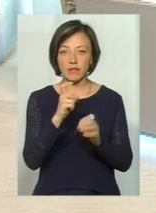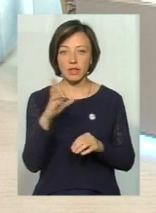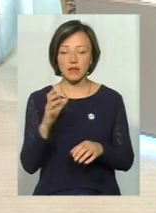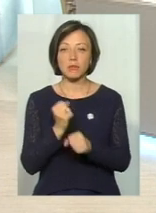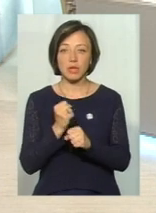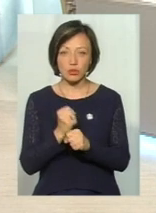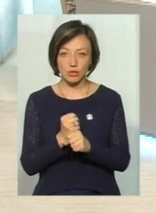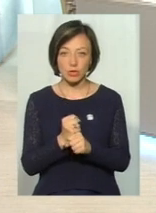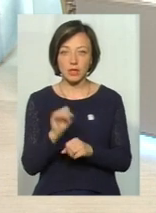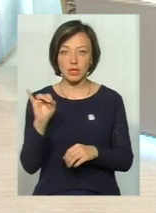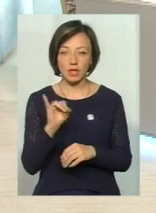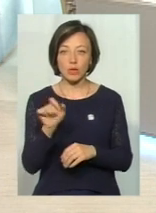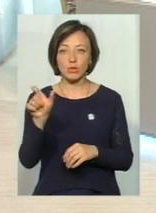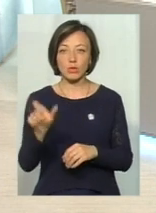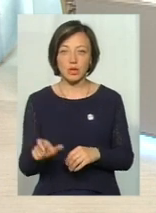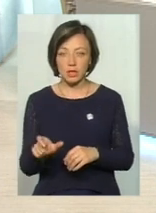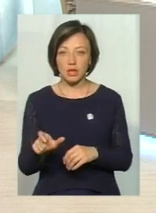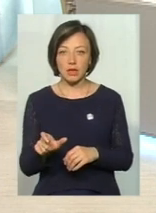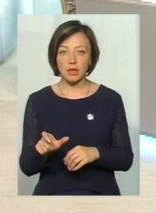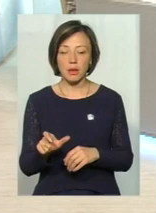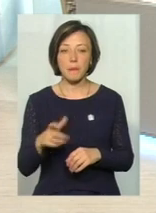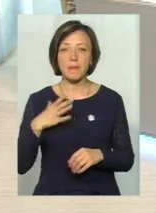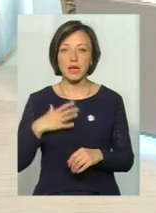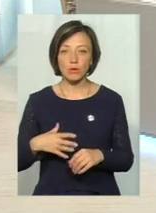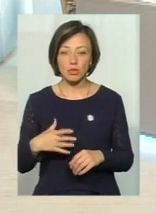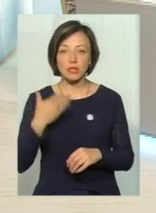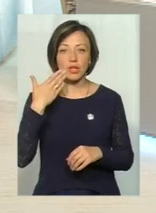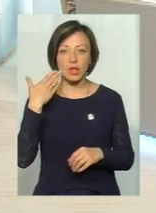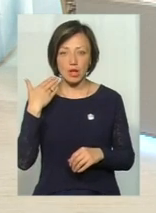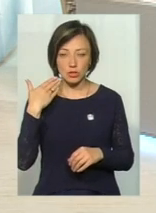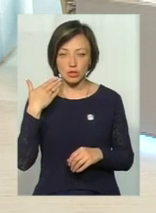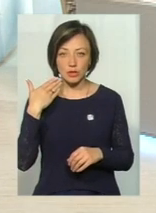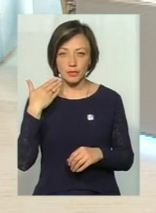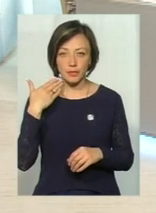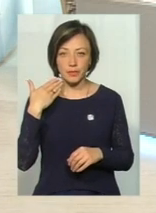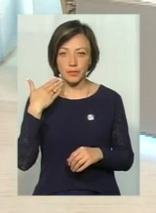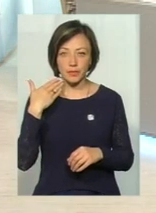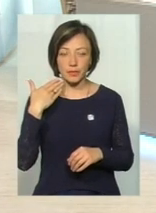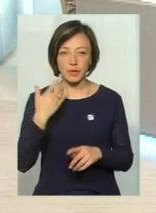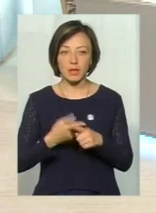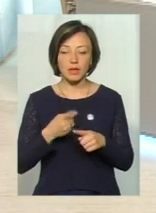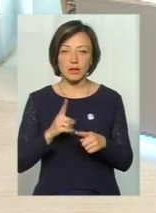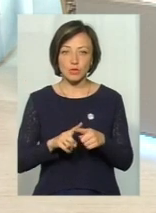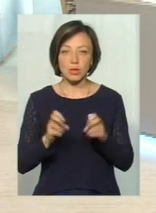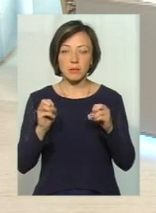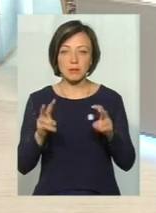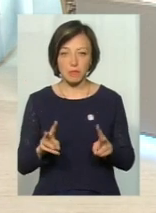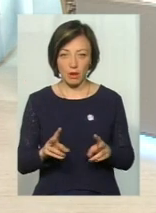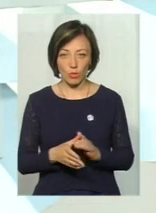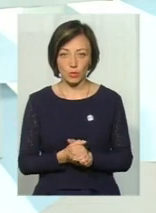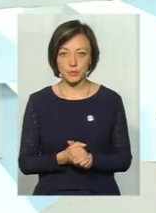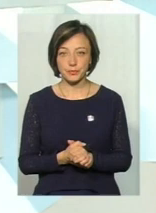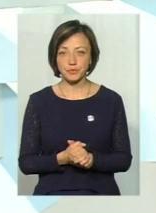спрацьовує, і людина при цьому переносить набагато легше цю небезпеку.